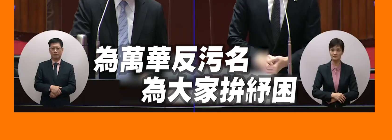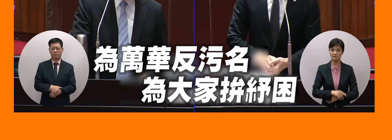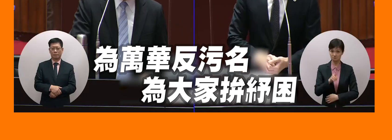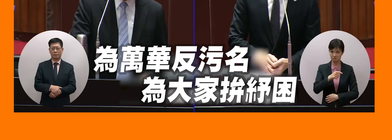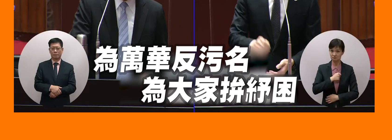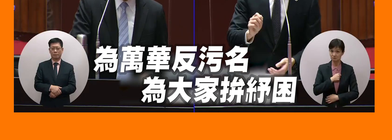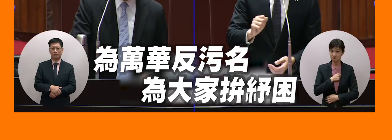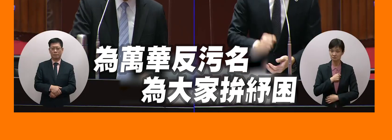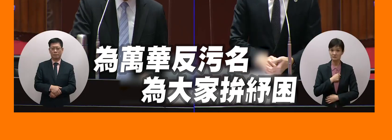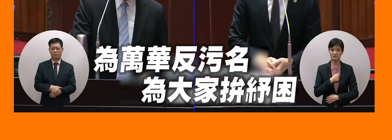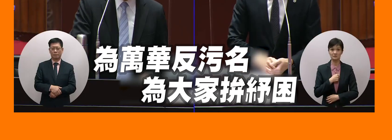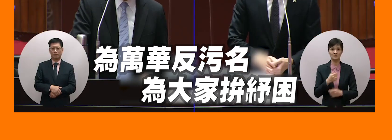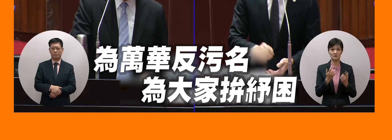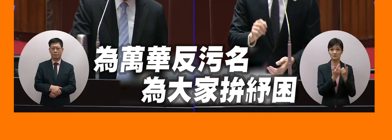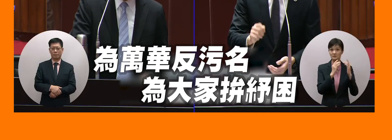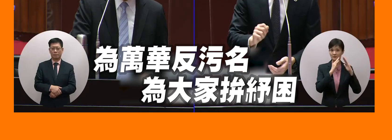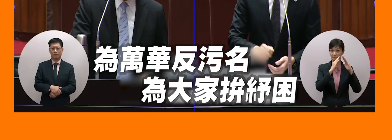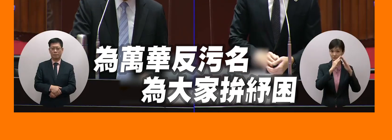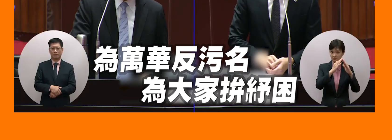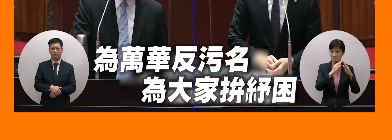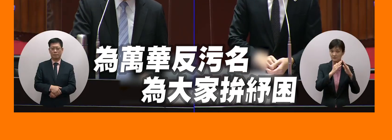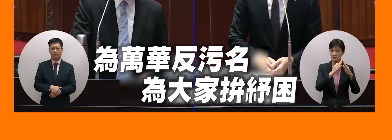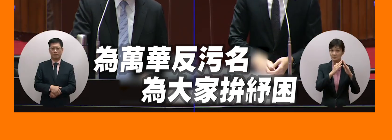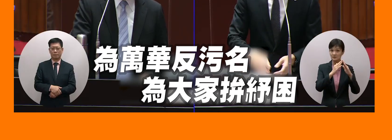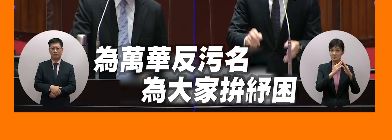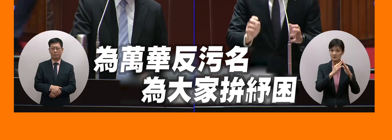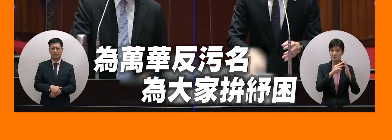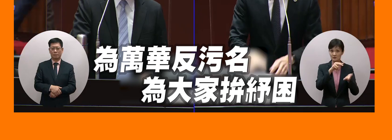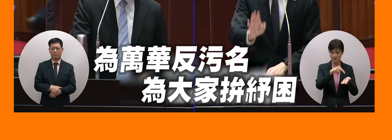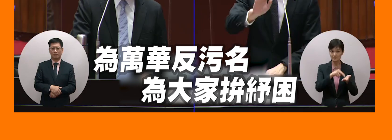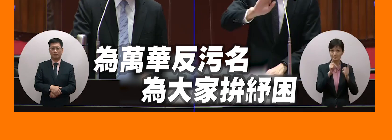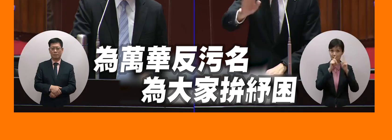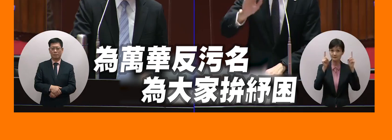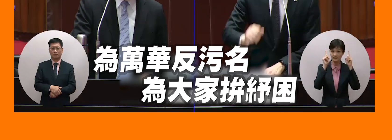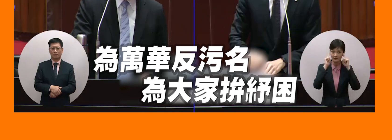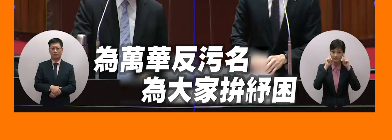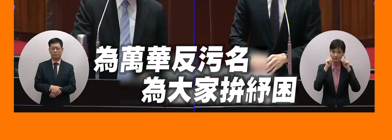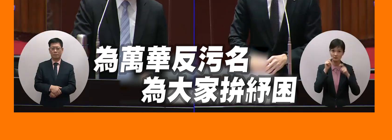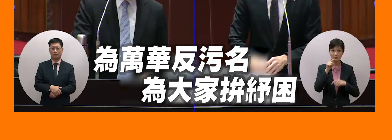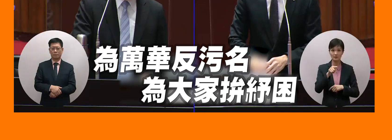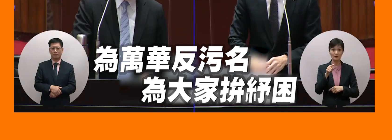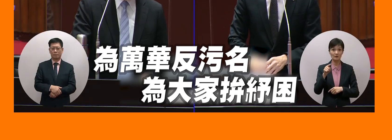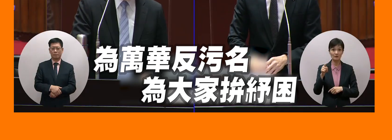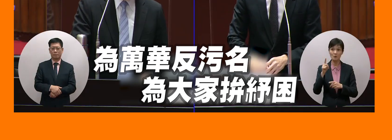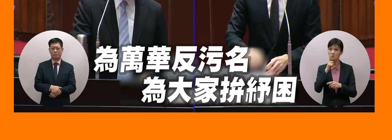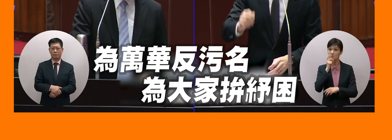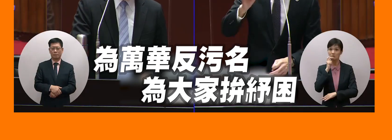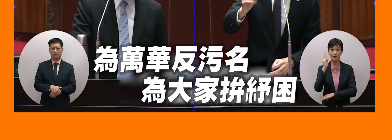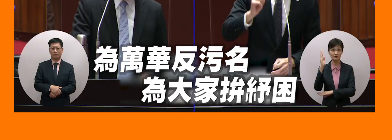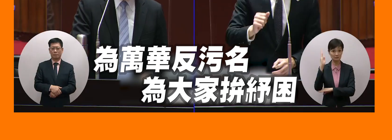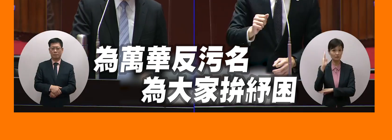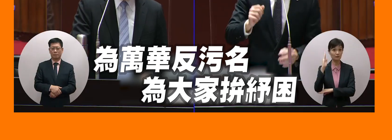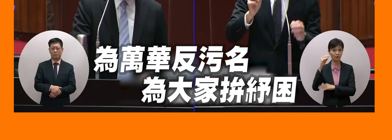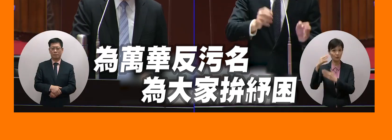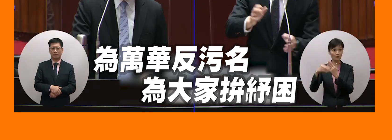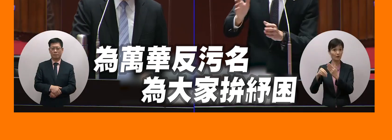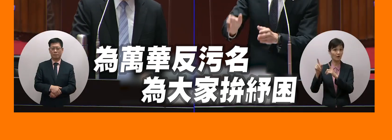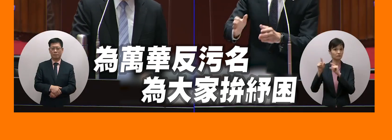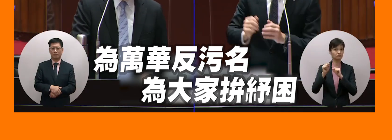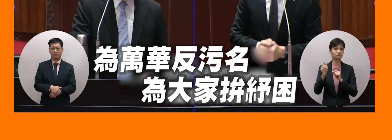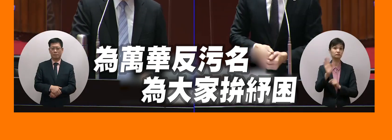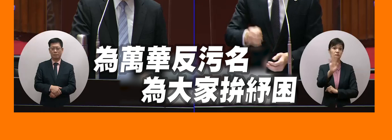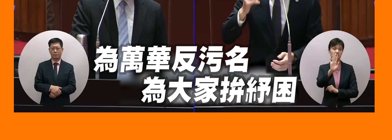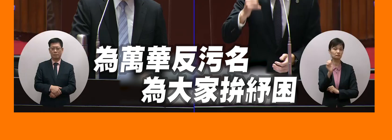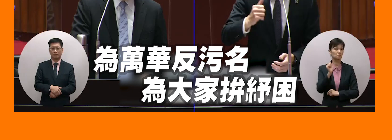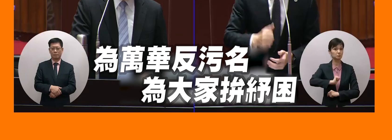台北市的這個北市台台北市立大學他競然完全沒有你插中央的規定他很方便中央